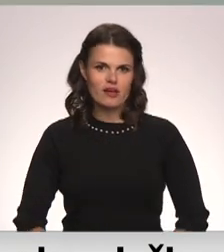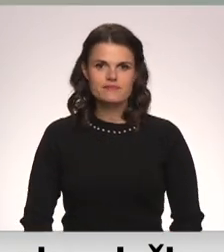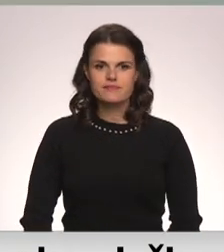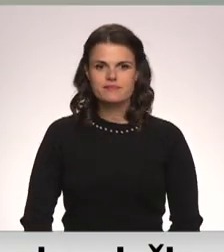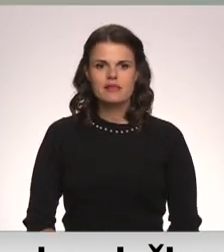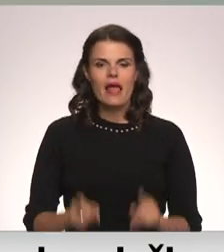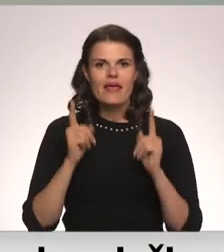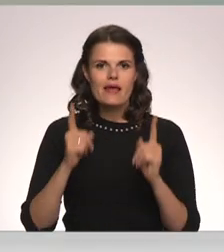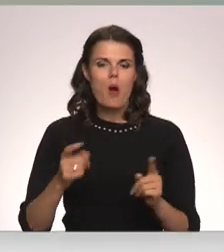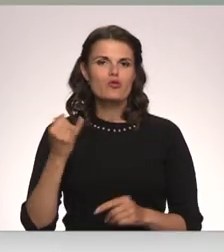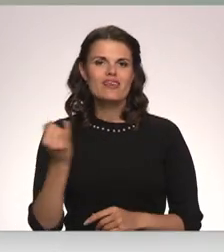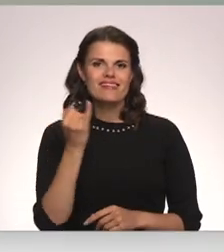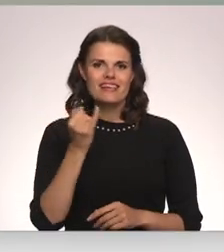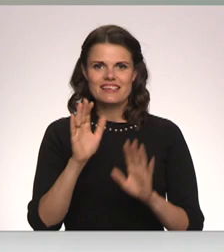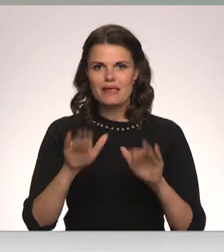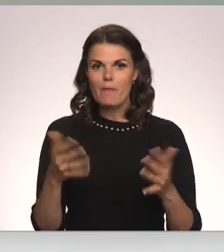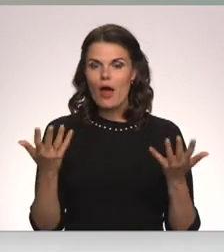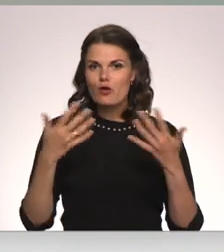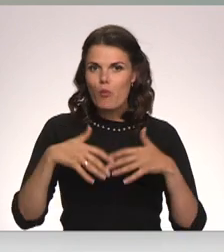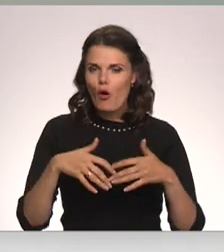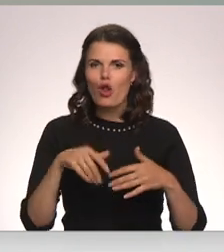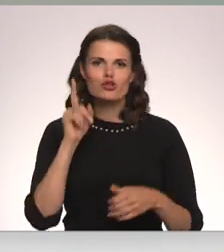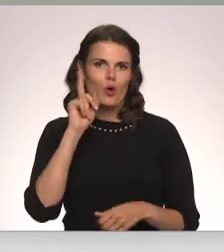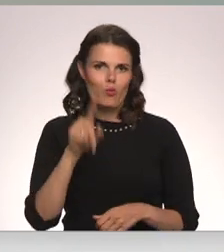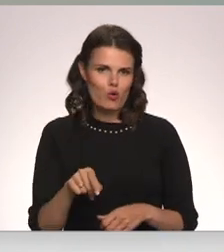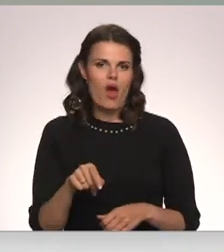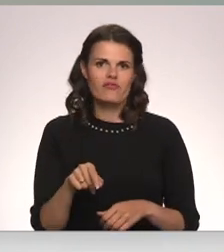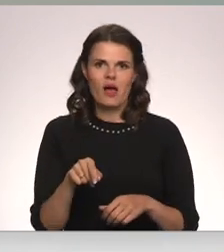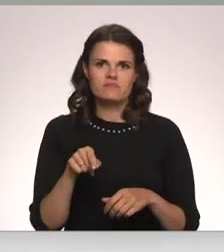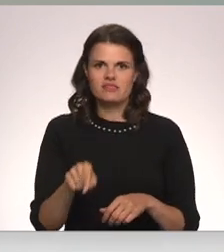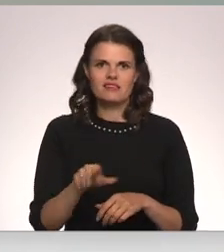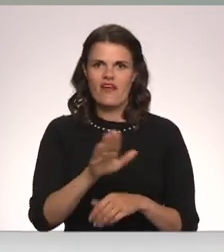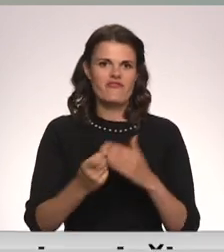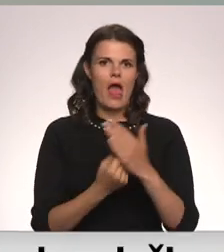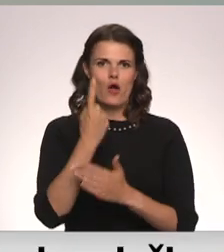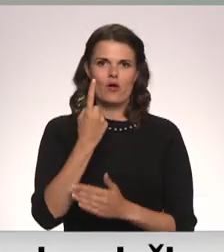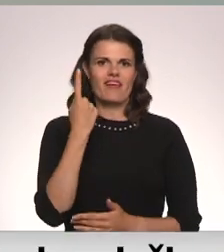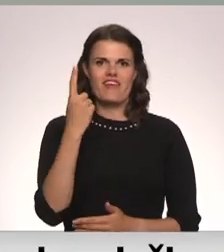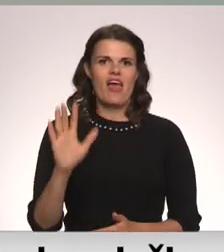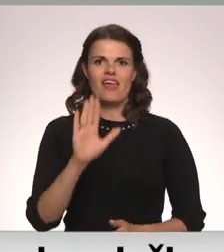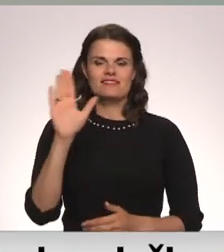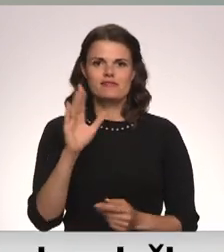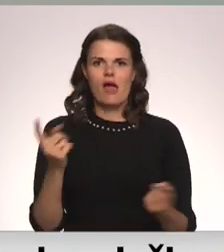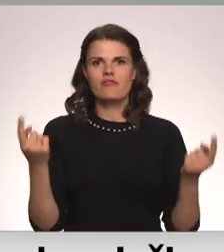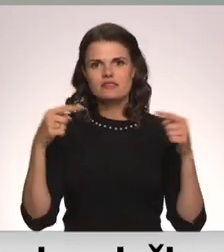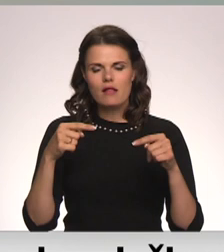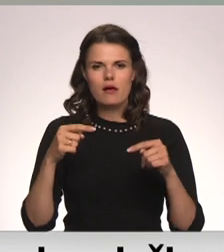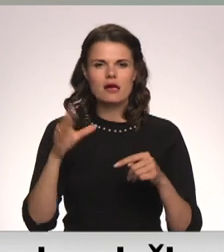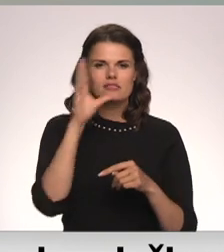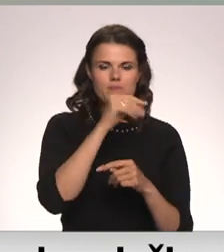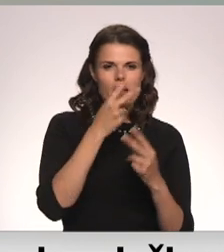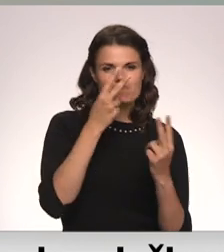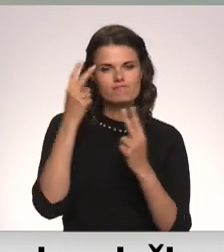Ir jābūt kādai interesē par politiku, kas, protams, arī neizveidojas viens dienas laikā spēj norientēties